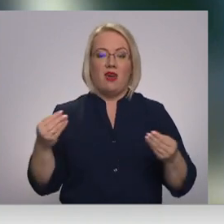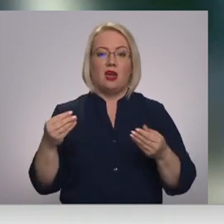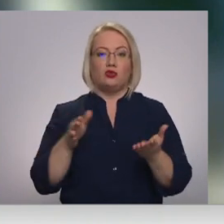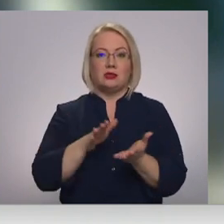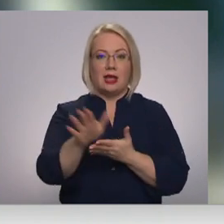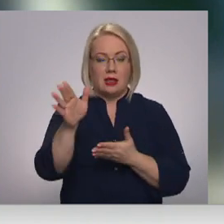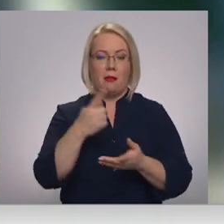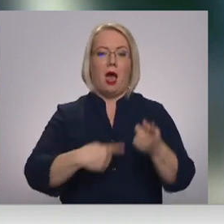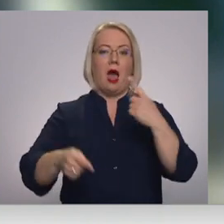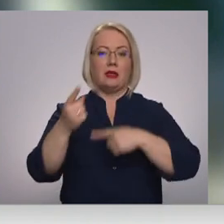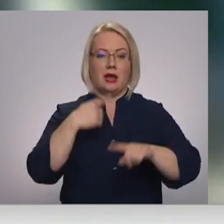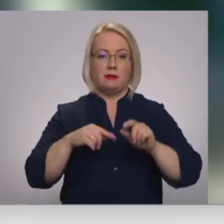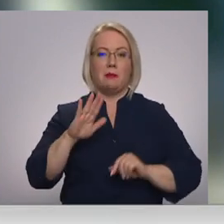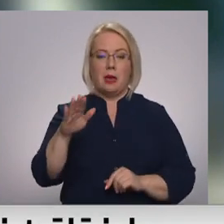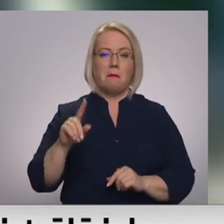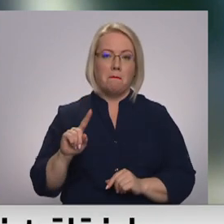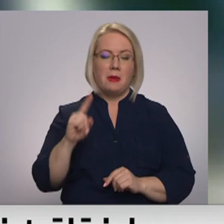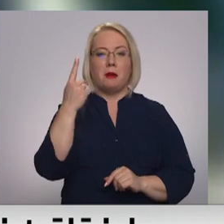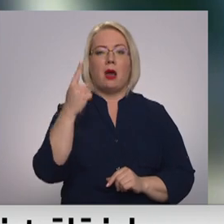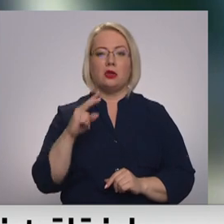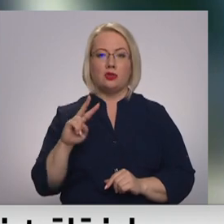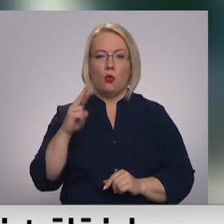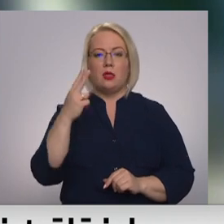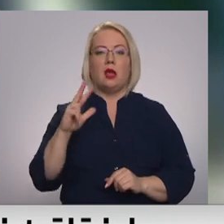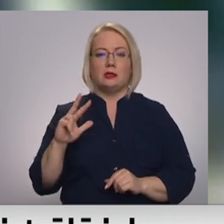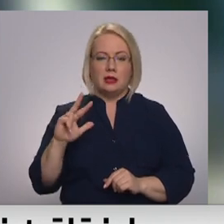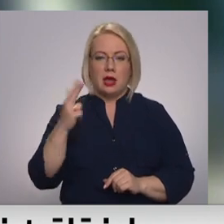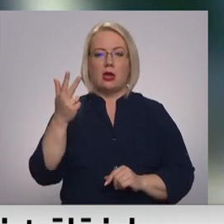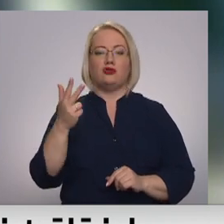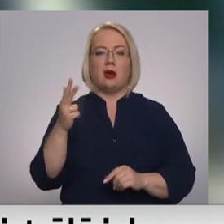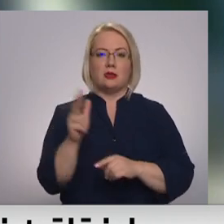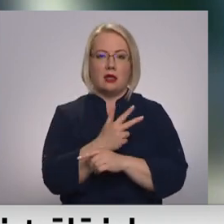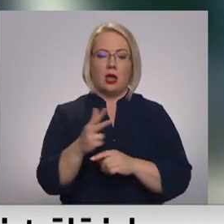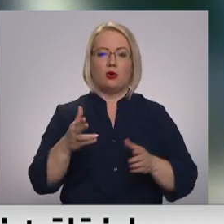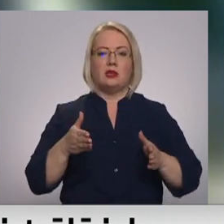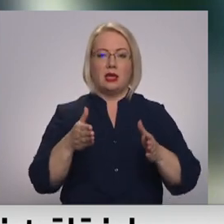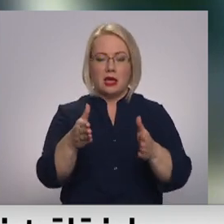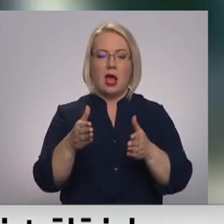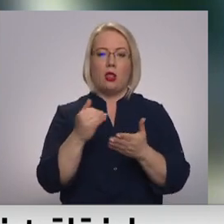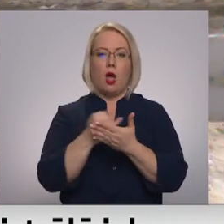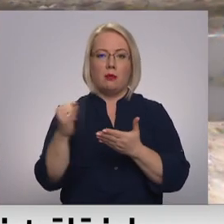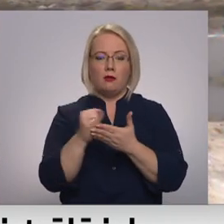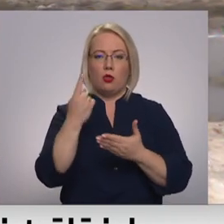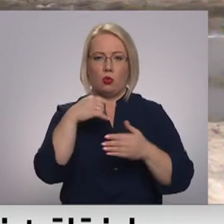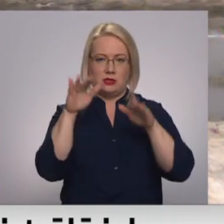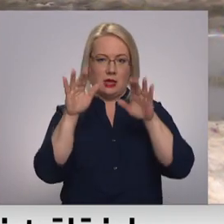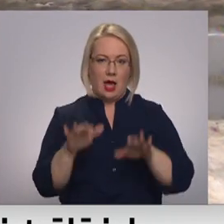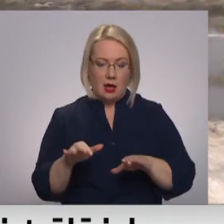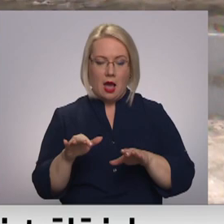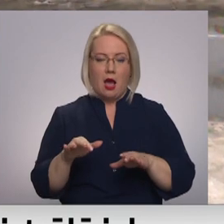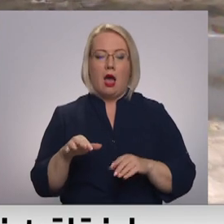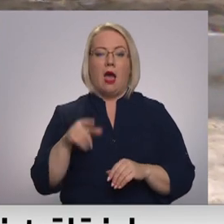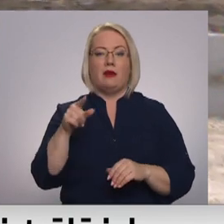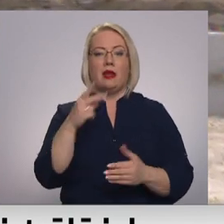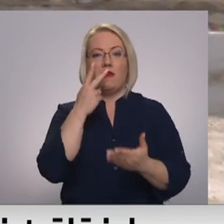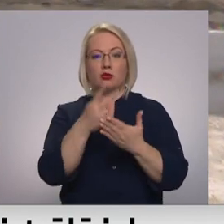mēs atgriezīsimies pie pirmās, otrās un trešās kategorijas sielu atbrīvošanu no sniega. Vaivots vērs